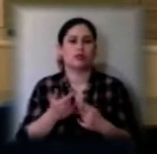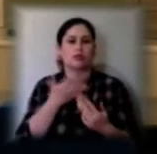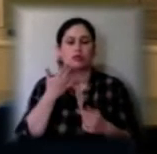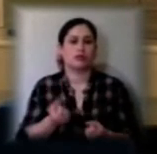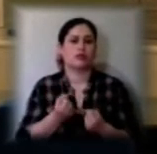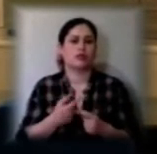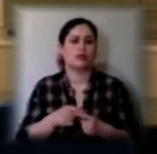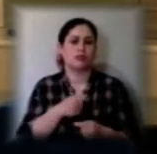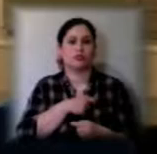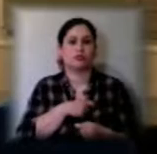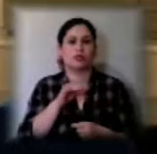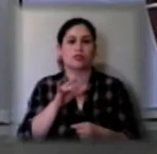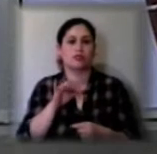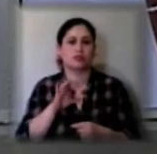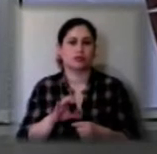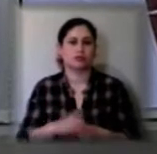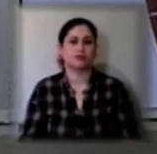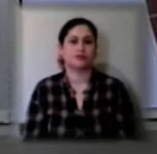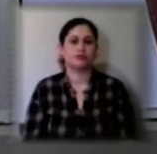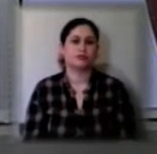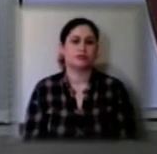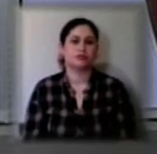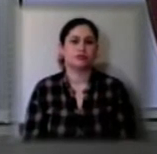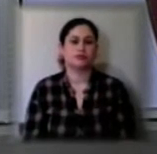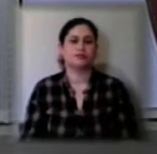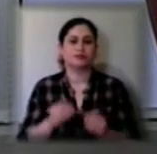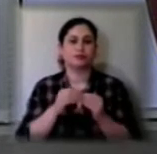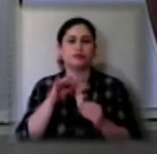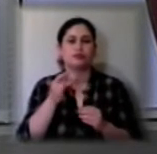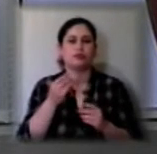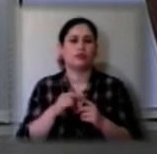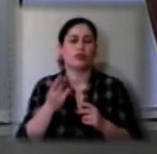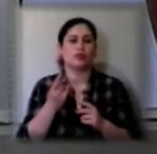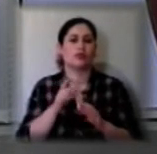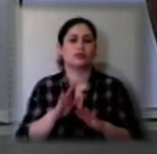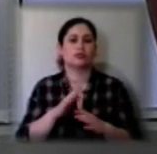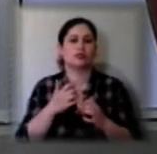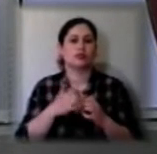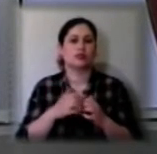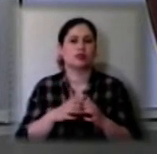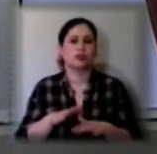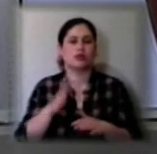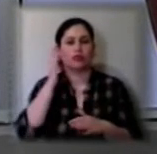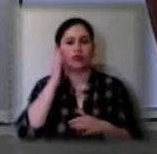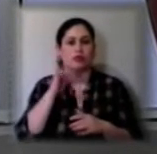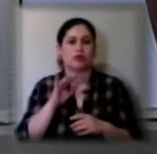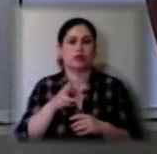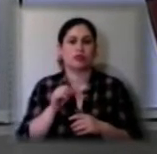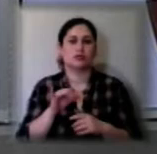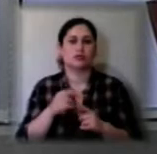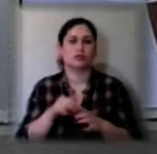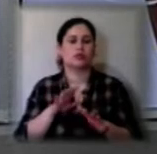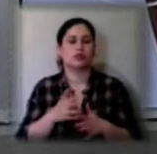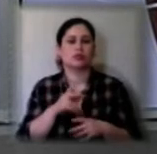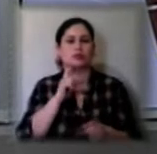депутатського корпусу. 10 червня у першого заступника Херсонського міського голови Ігоря Козакова відбулася нарада,